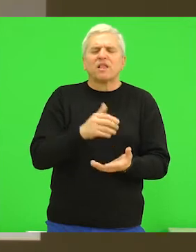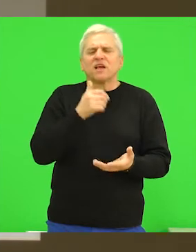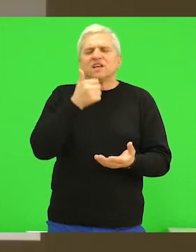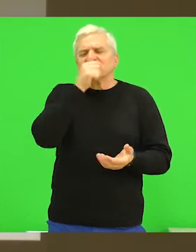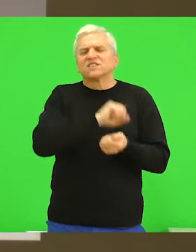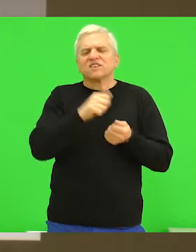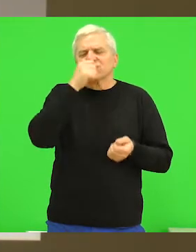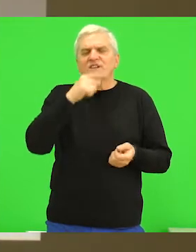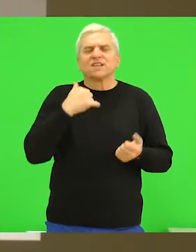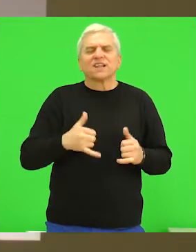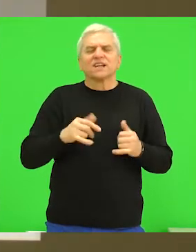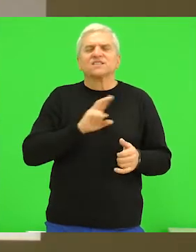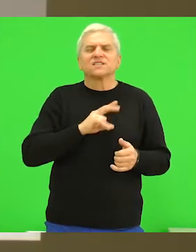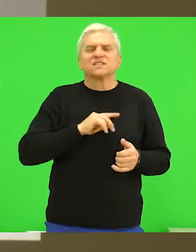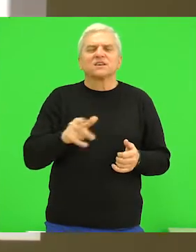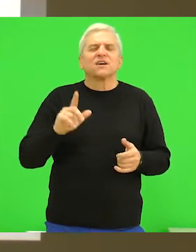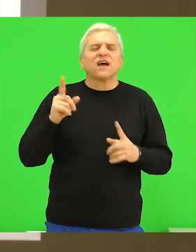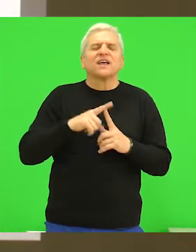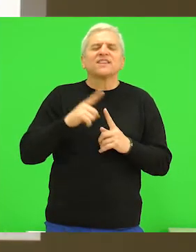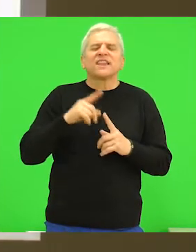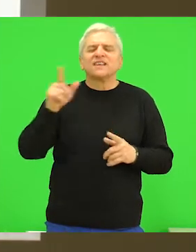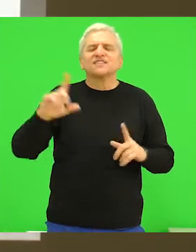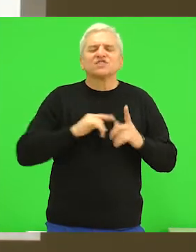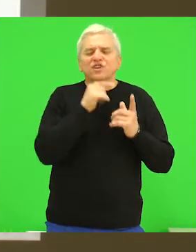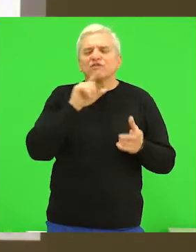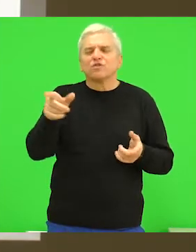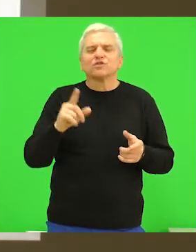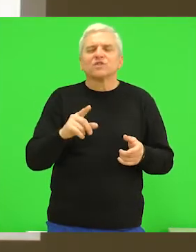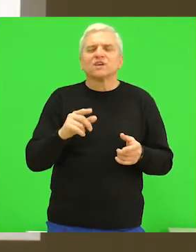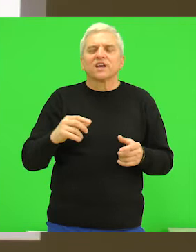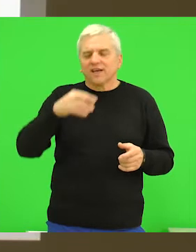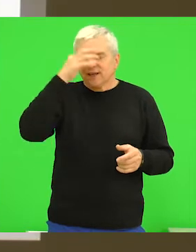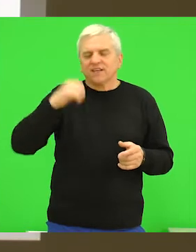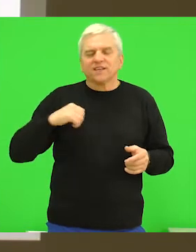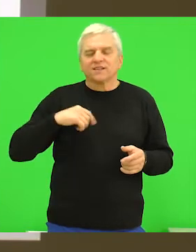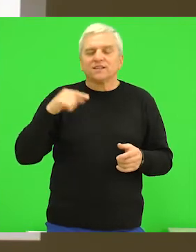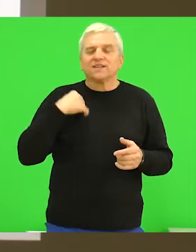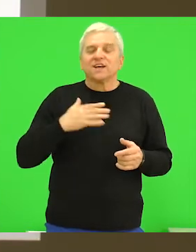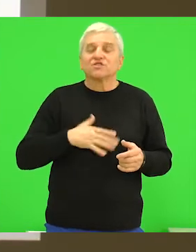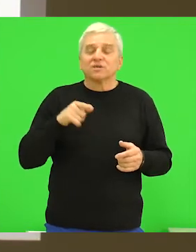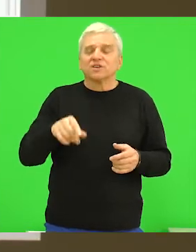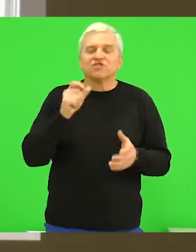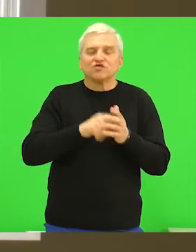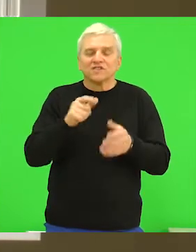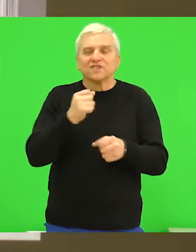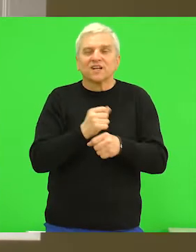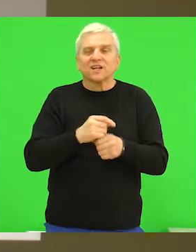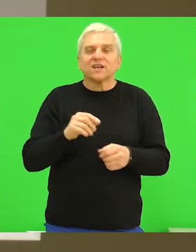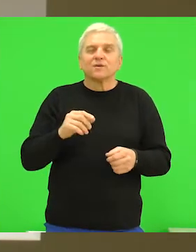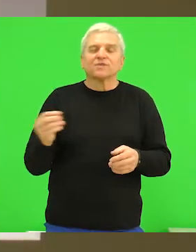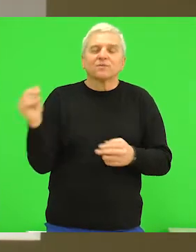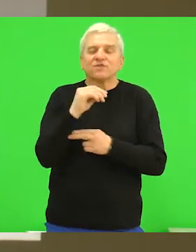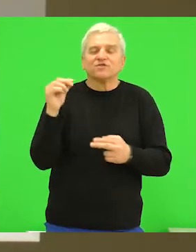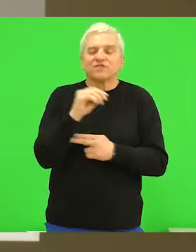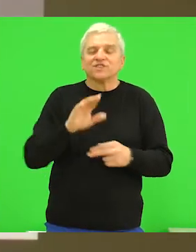i Teslin život je veoma zanimljiv. Radim ovaj čas u nadi da će još